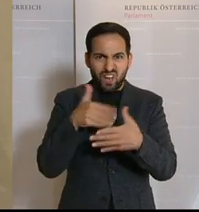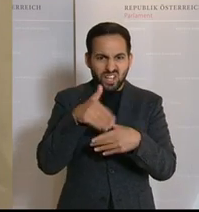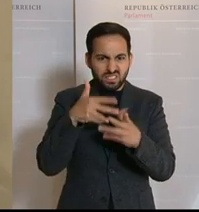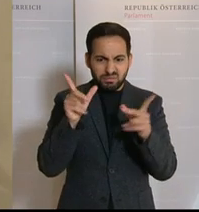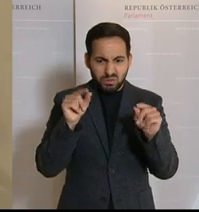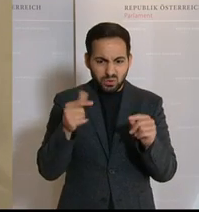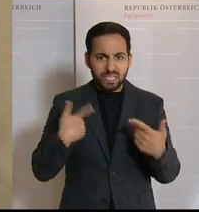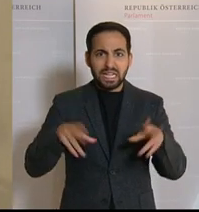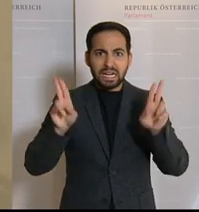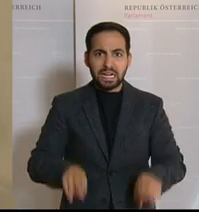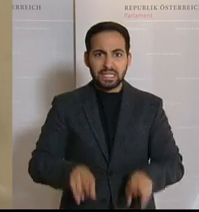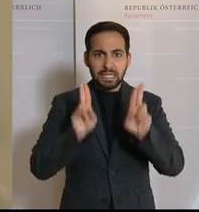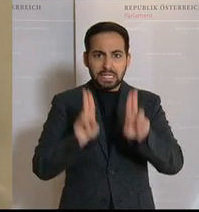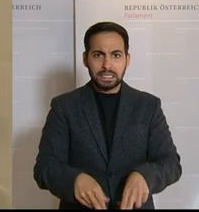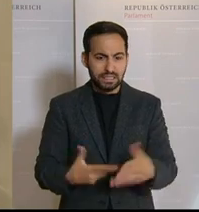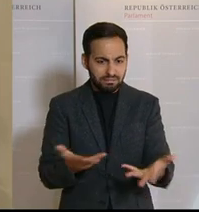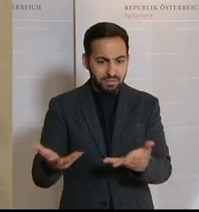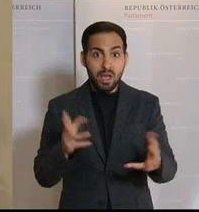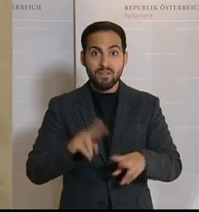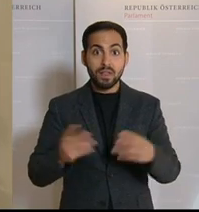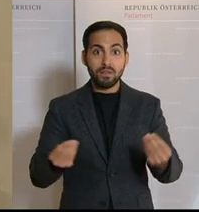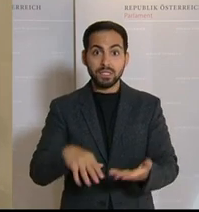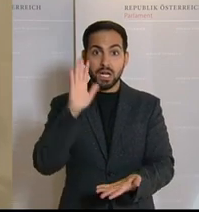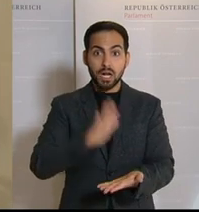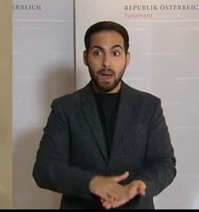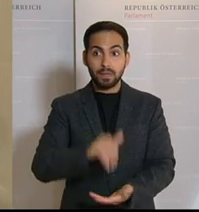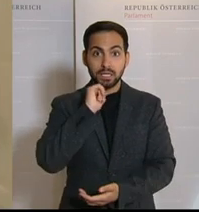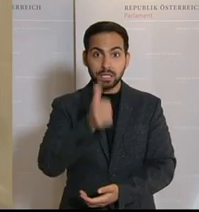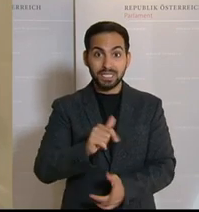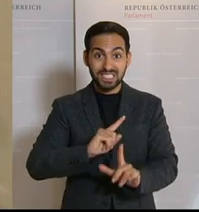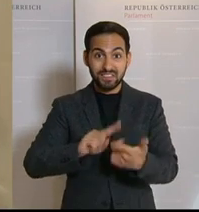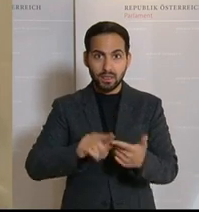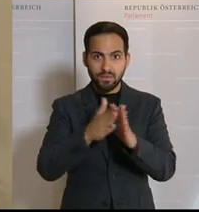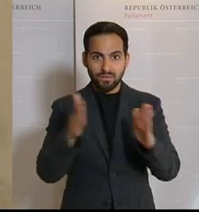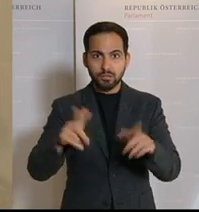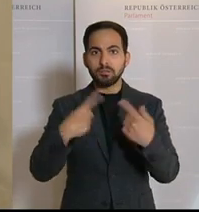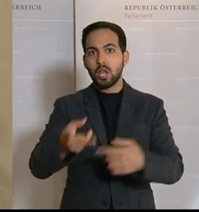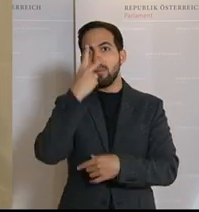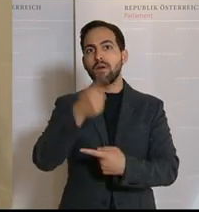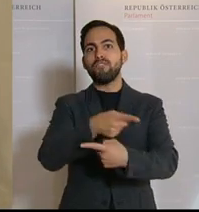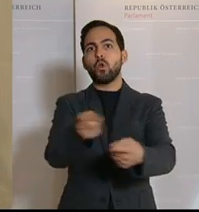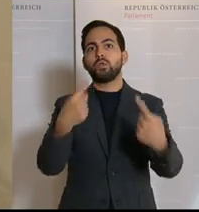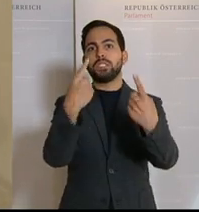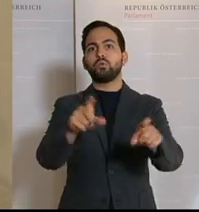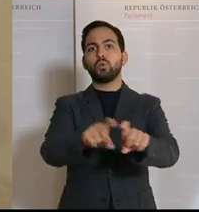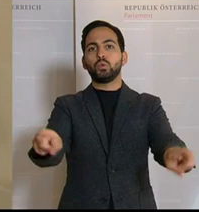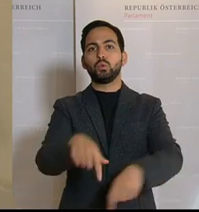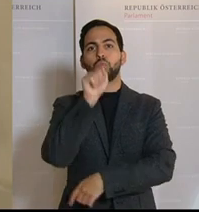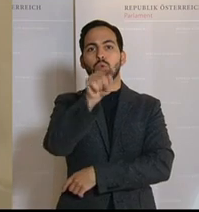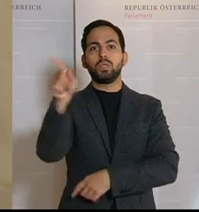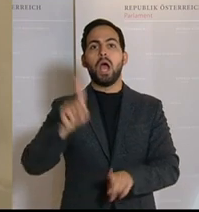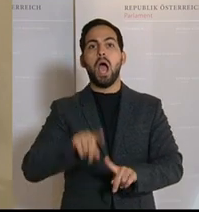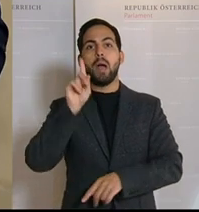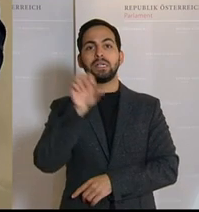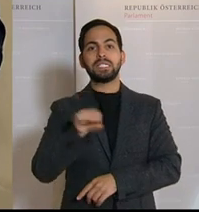was überhaupt geltendes Recht ist, aber wenn irgendwas nicht klappt in der zweiten Phase, dann ist die Bevölkerung schuld. Das ist natürlich logisch, aber das Sebastian Kurz ist